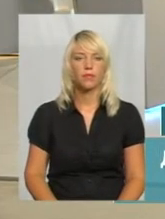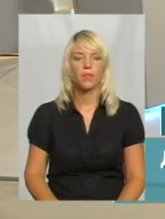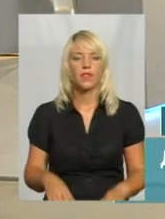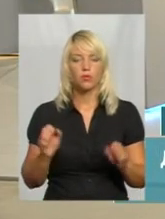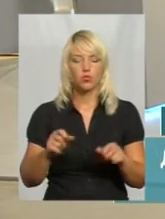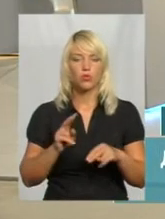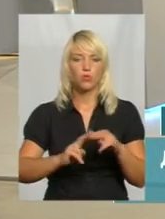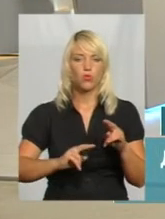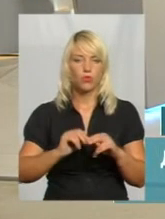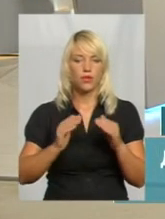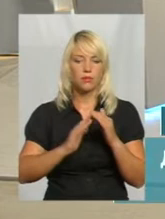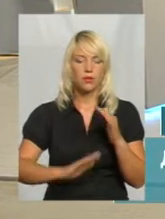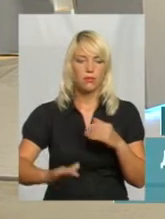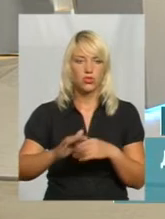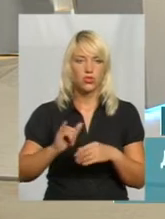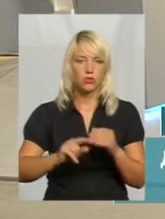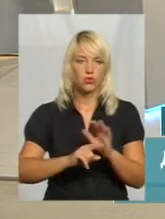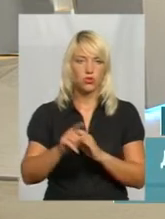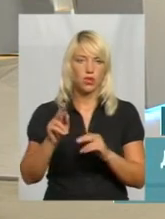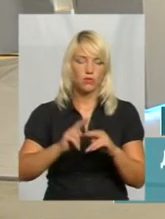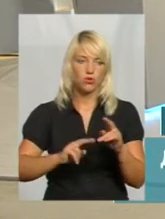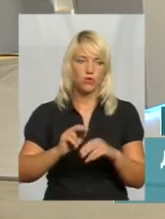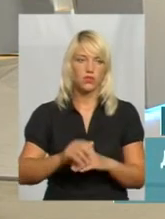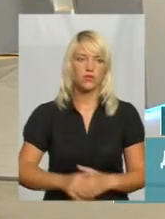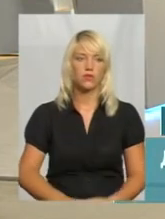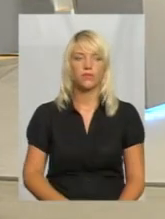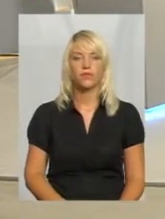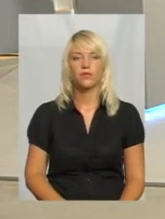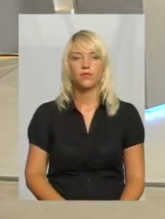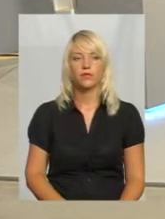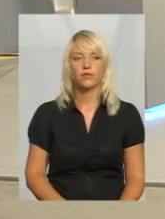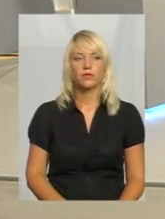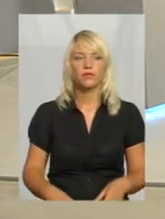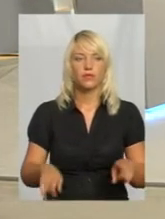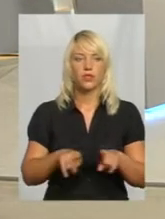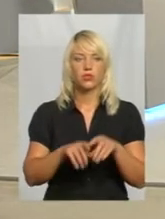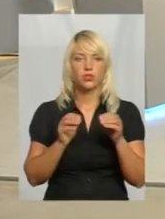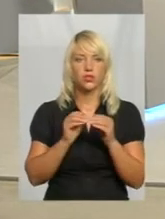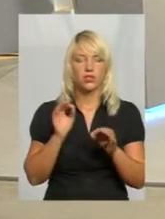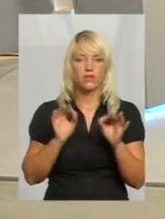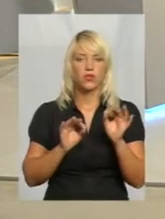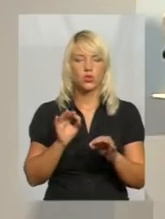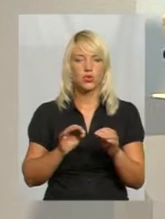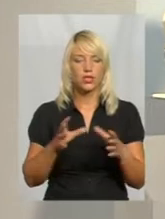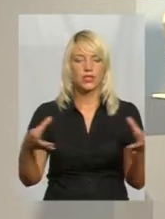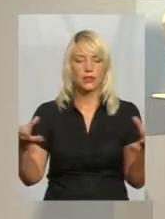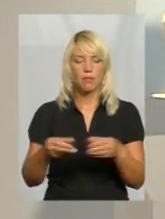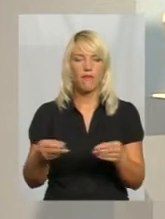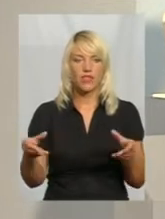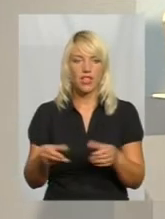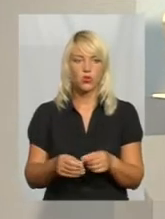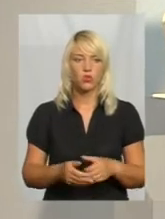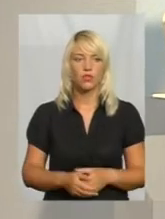приміщення. І починаємо будівництво. Також 10% співфінансування